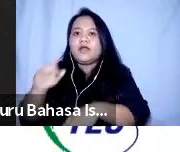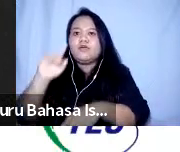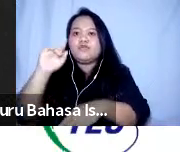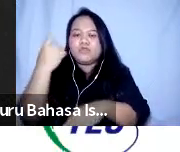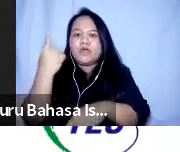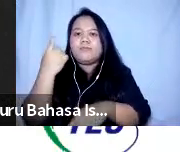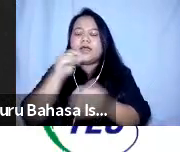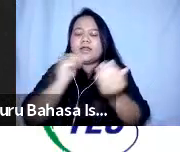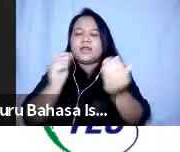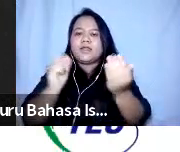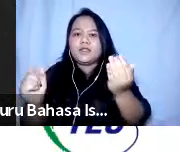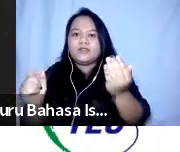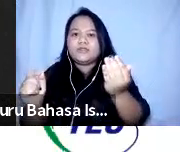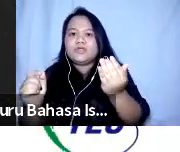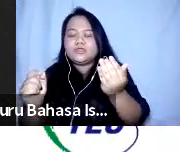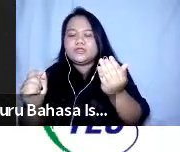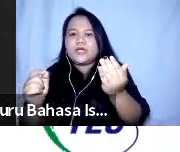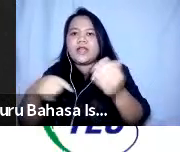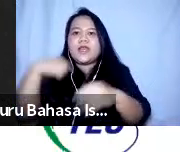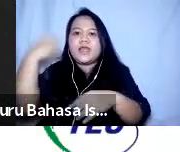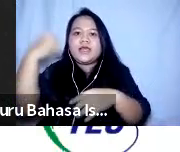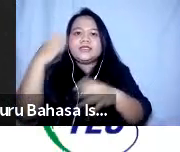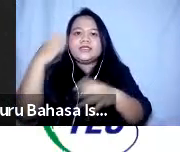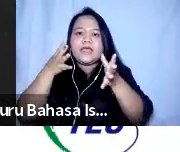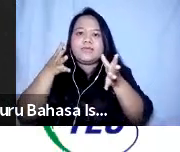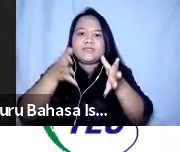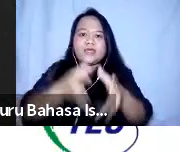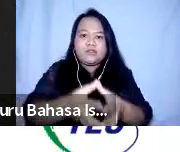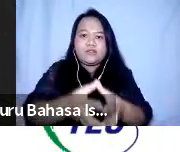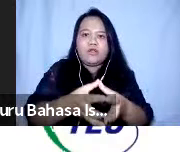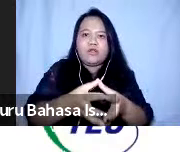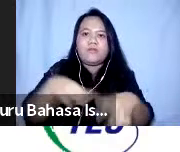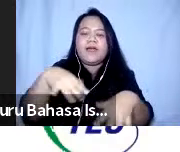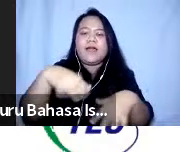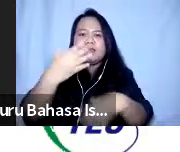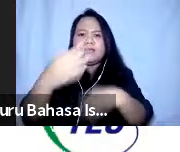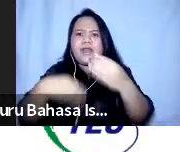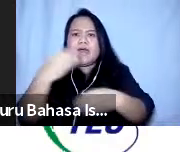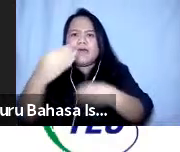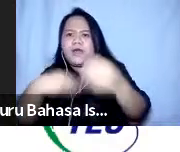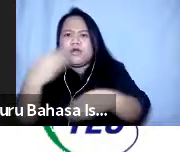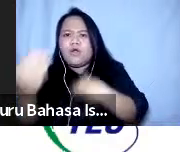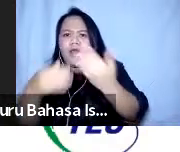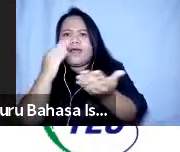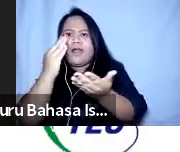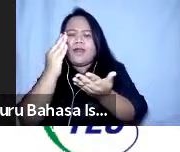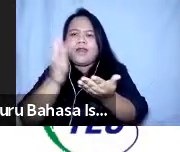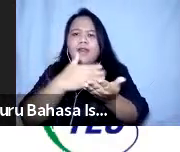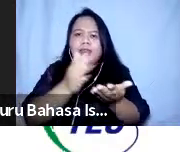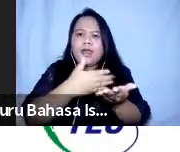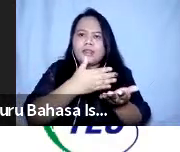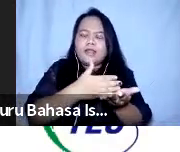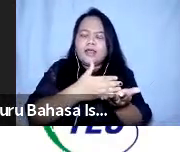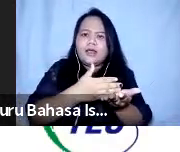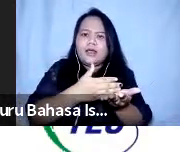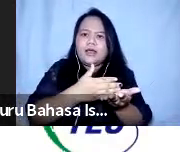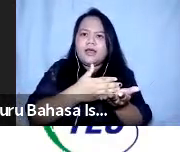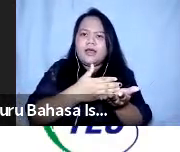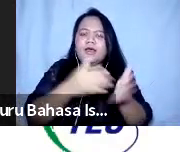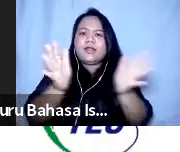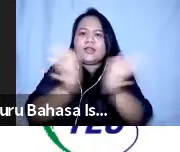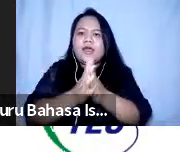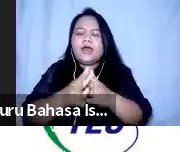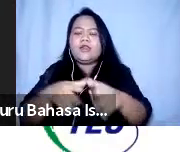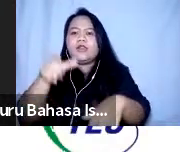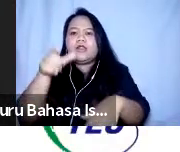dituliskan dalam setiap sektor yaitu bagaimana pengelolaan data dan bagaimana agar lansia dan orang dengan